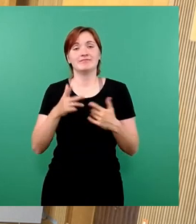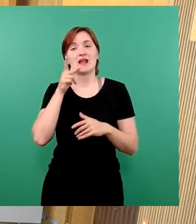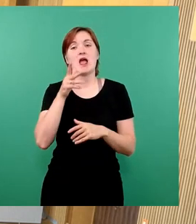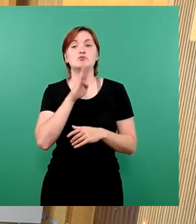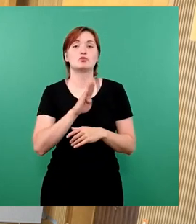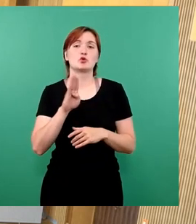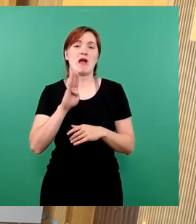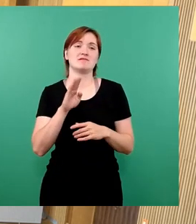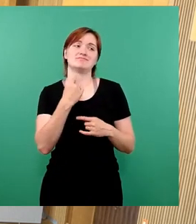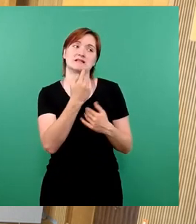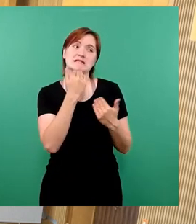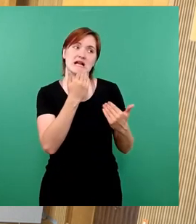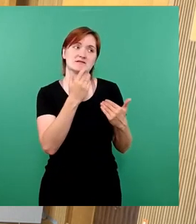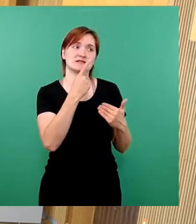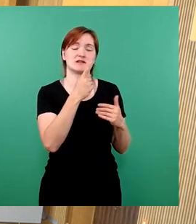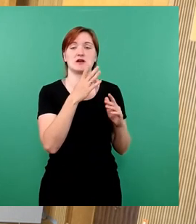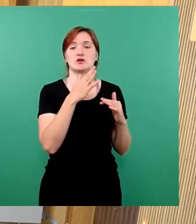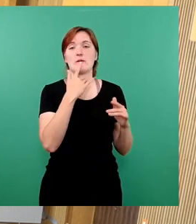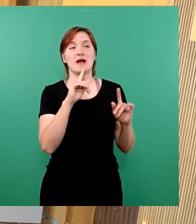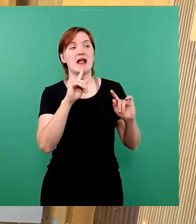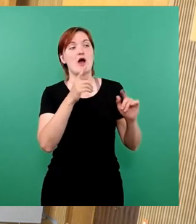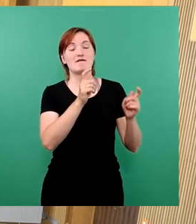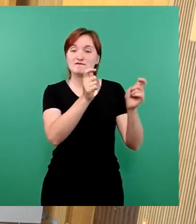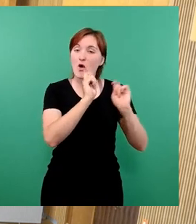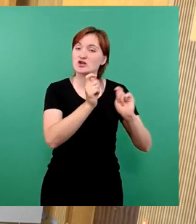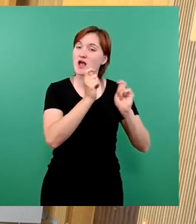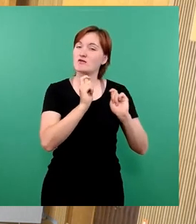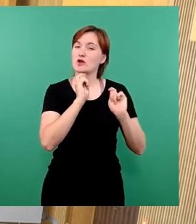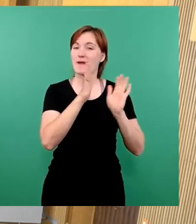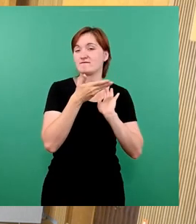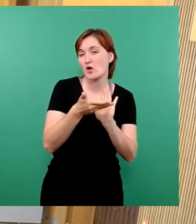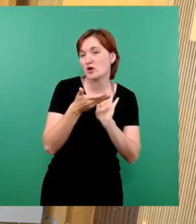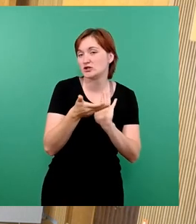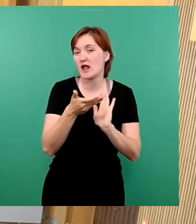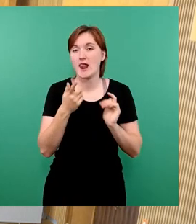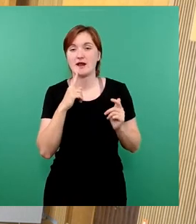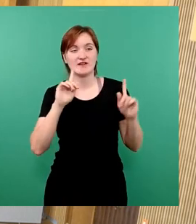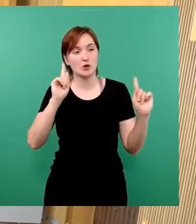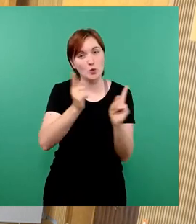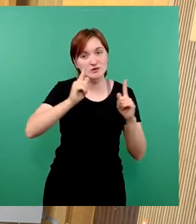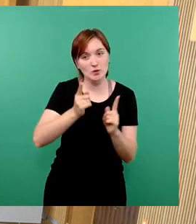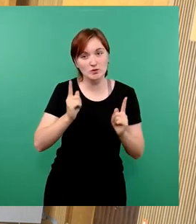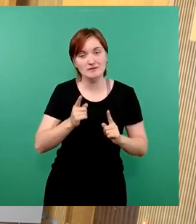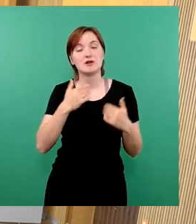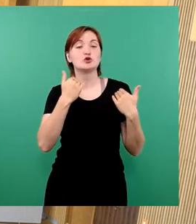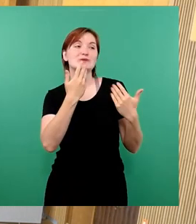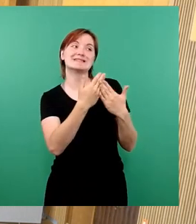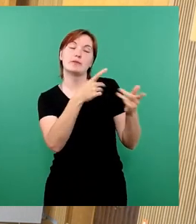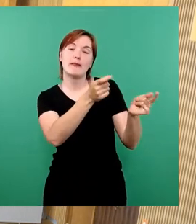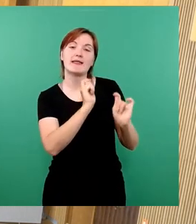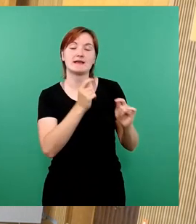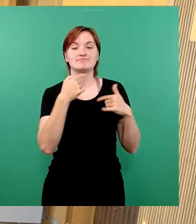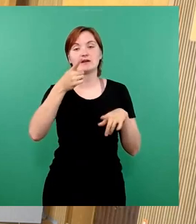vielen Dank, dass Sie noch einmal Ihre Kürzungsvorschläge hier vorgestellt haben. Sie haben ja auch extra die Aktuelle Stunde dazu beantragt, um das hier